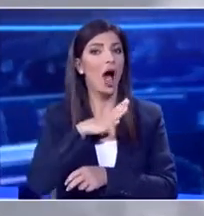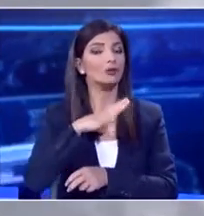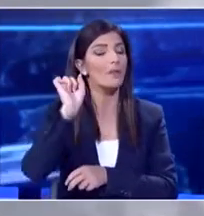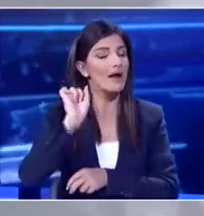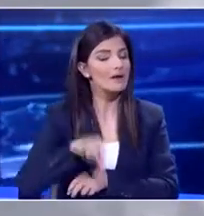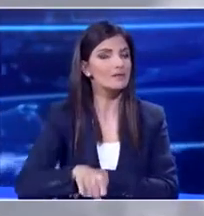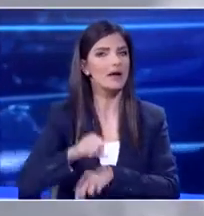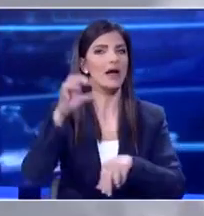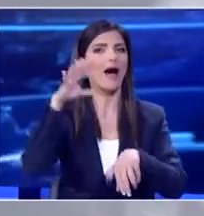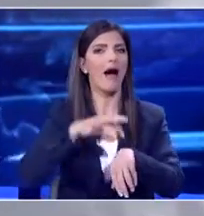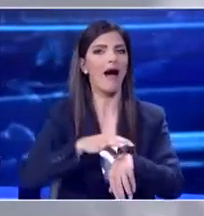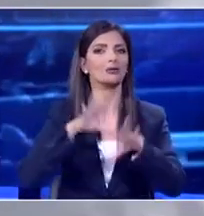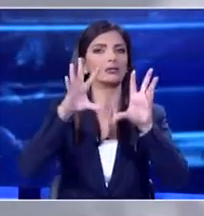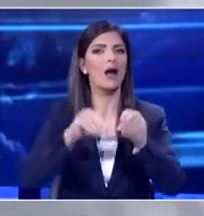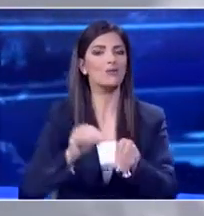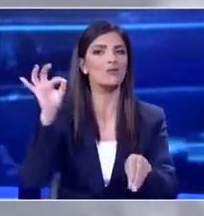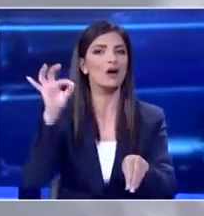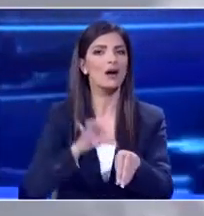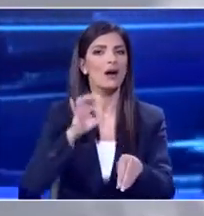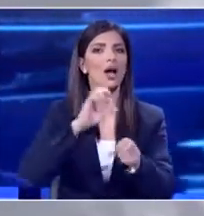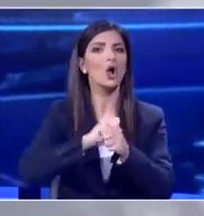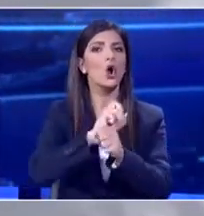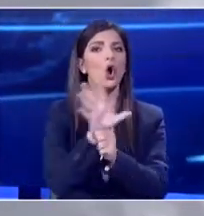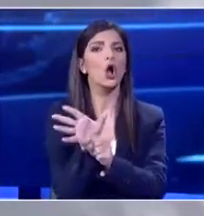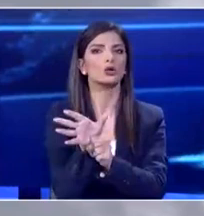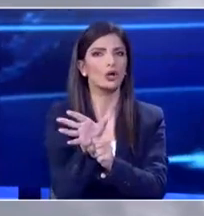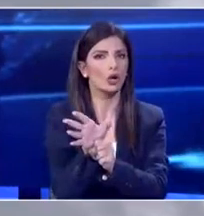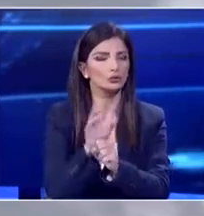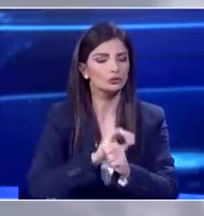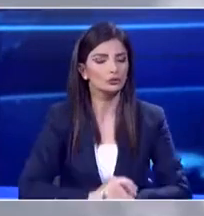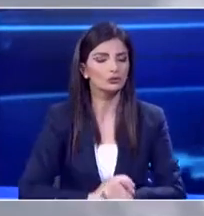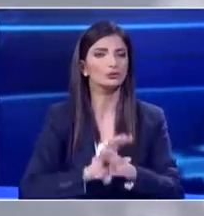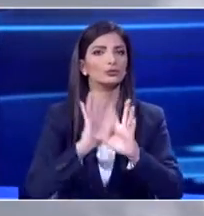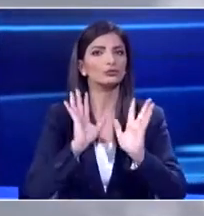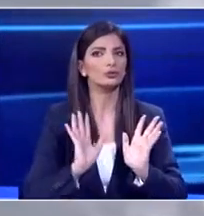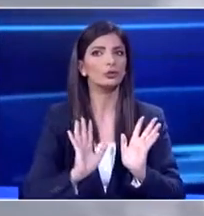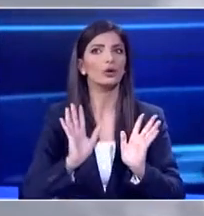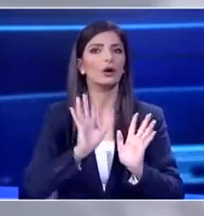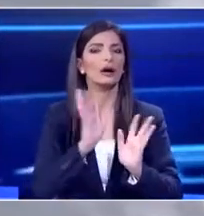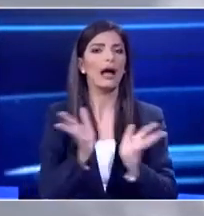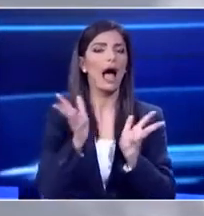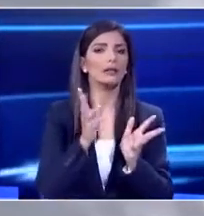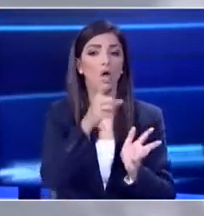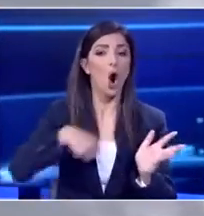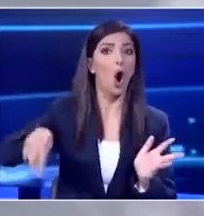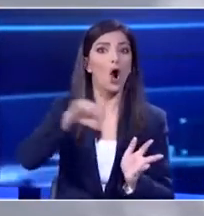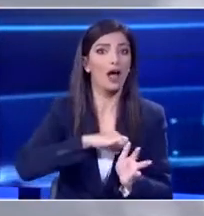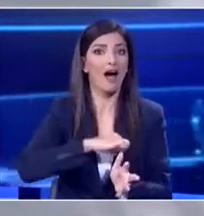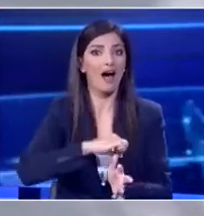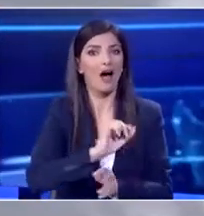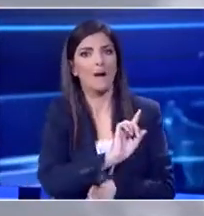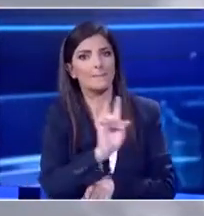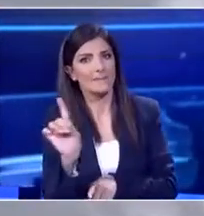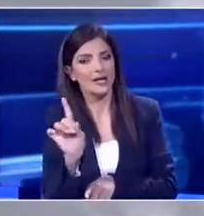εγρήγορση. Να τονίσω ακόμη μια φορά ότι όλοι μας πρέπει να λαμβάνουμε τα μέτρα αυτοπροσκασίας όπως αυτά έχουν